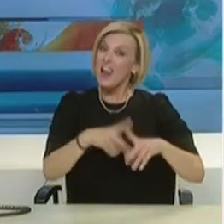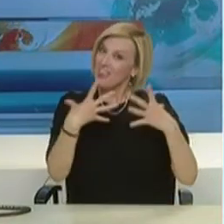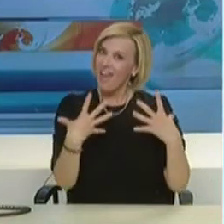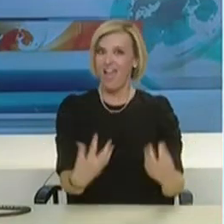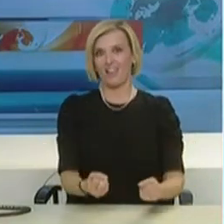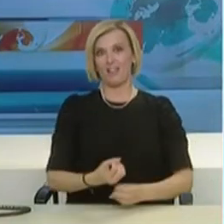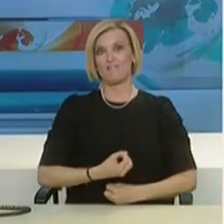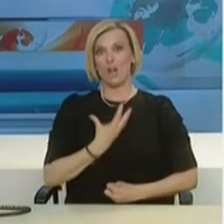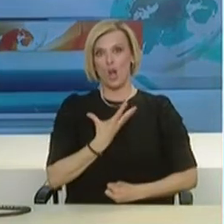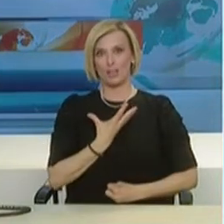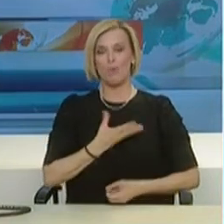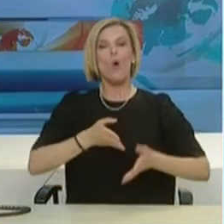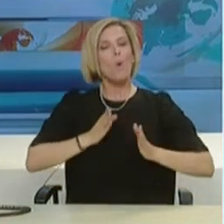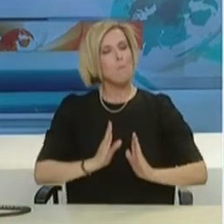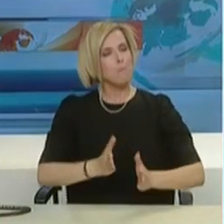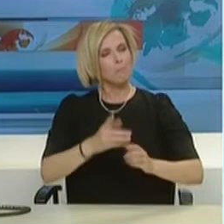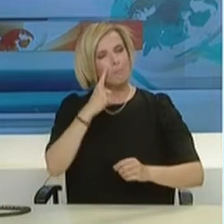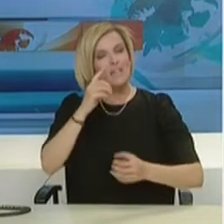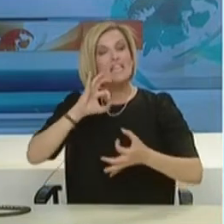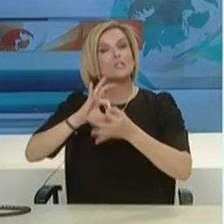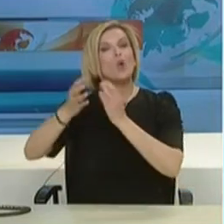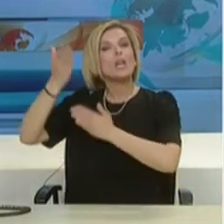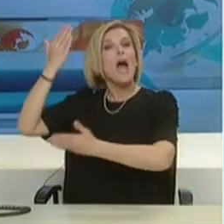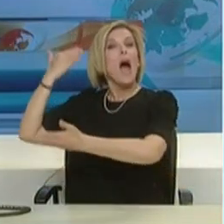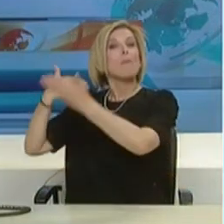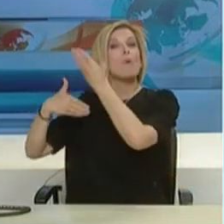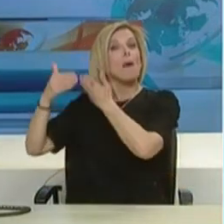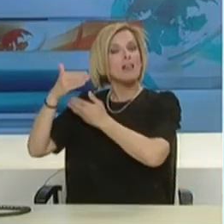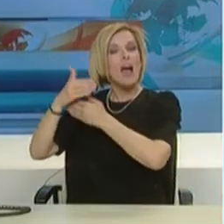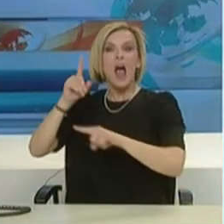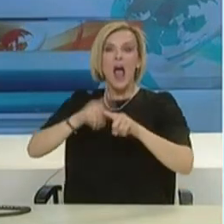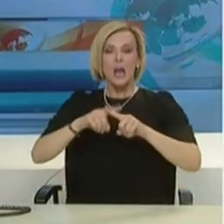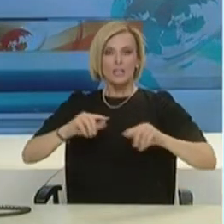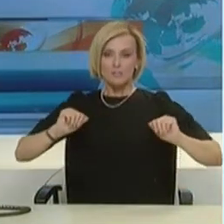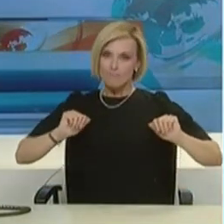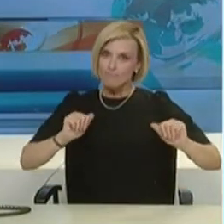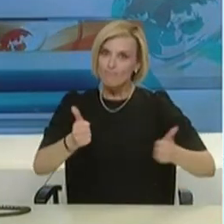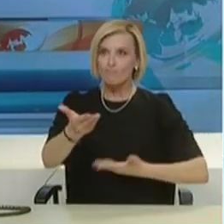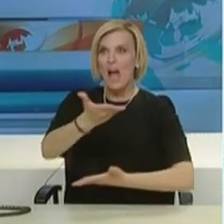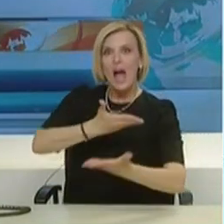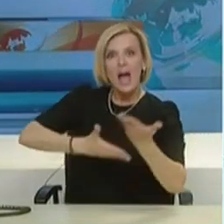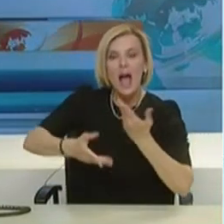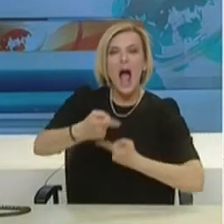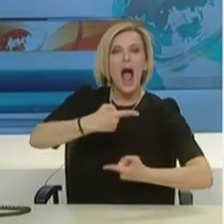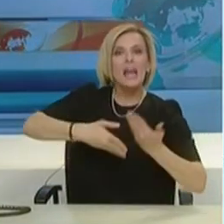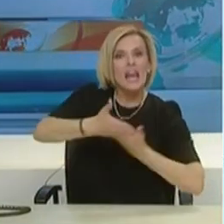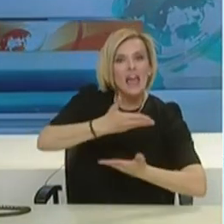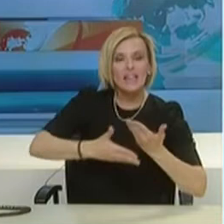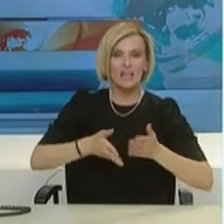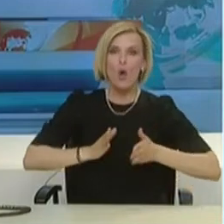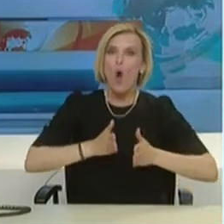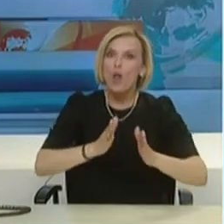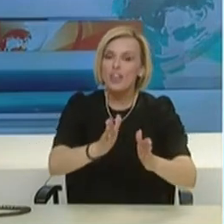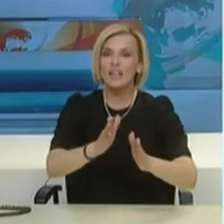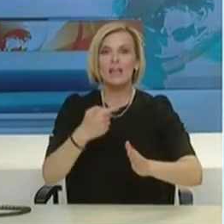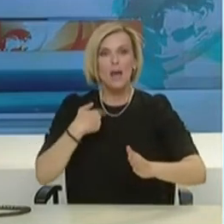φιλότιμο που στην πορεία της ιστορίας έκανε όλους εμάς τους Έλληνες να ξεχωρίζουμε. Είναι αυτό το φιλότιμο που μας οδηγεί, που